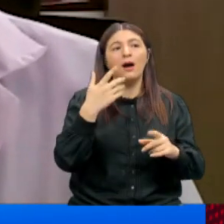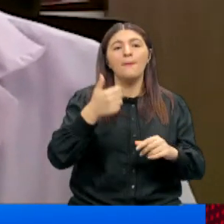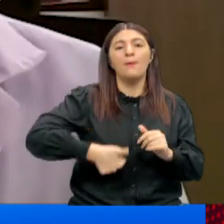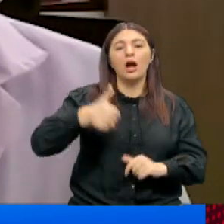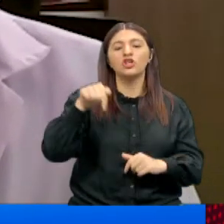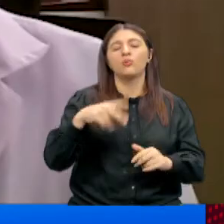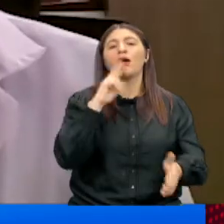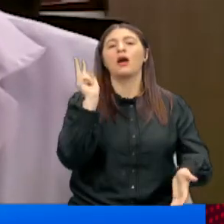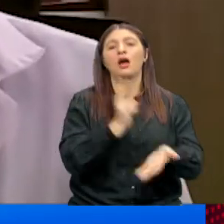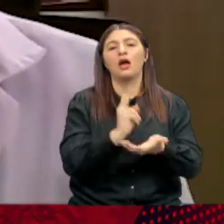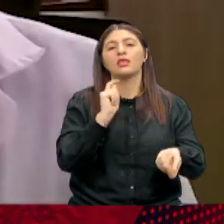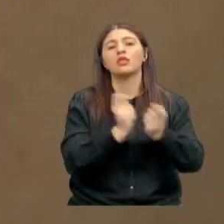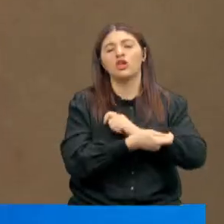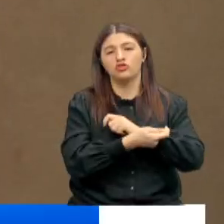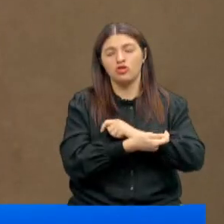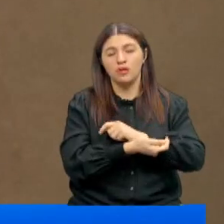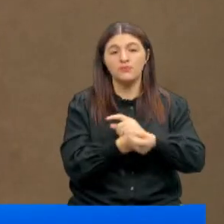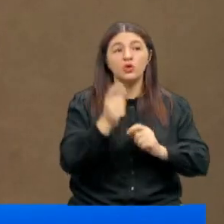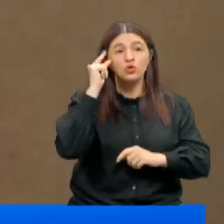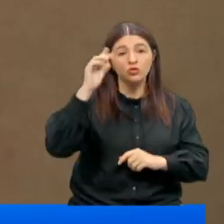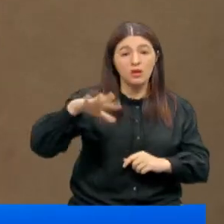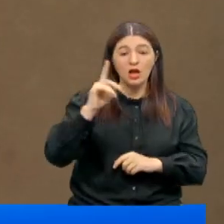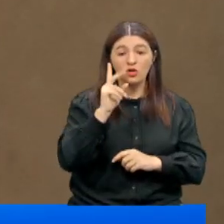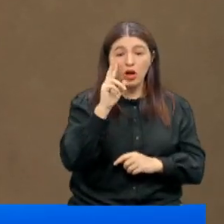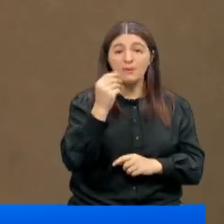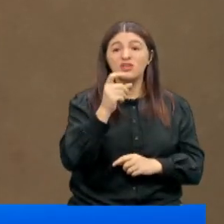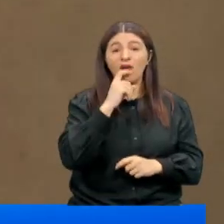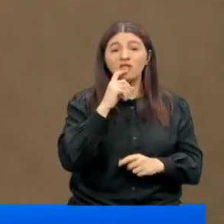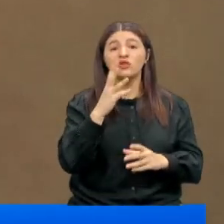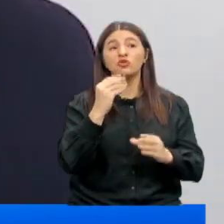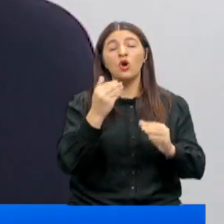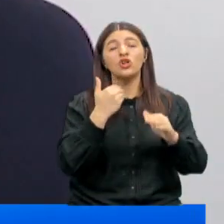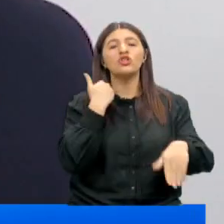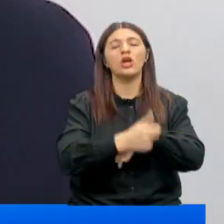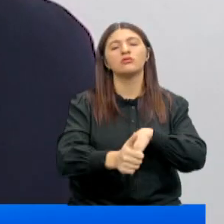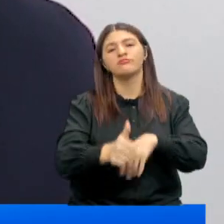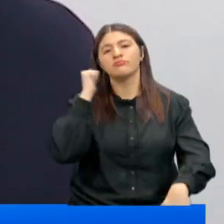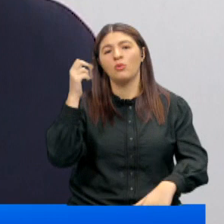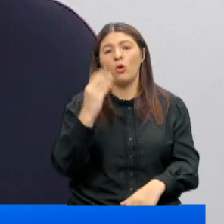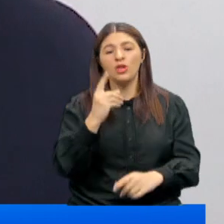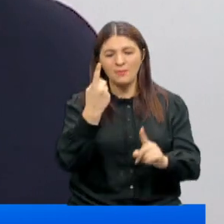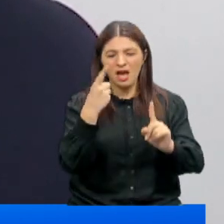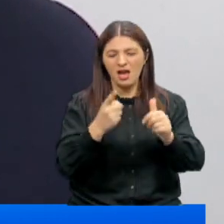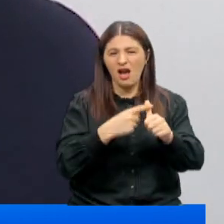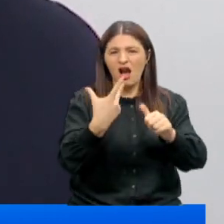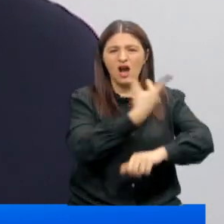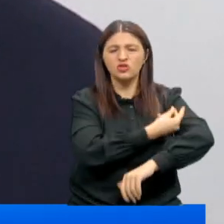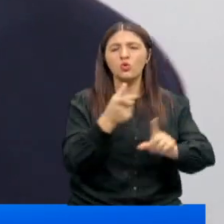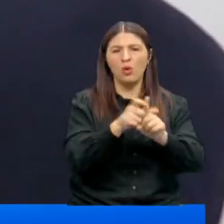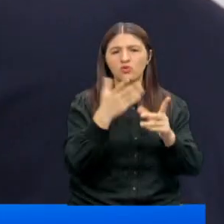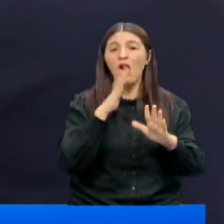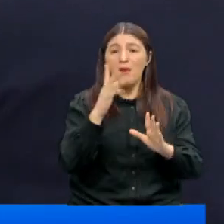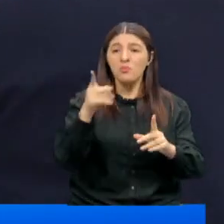şimdi karar alıyor, değiştirmeye karar veriyor. Uzmanlara göre bir yanlıştan daha çok geç döndü Sağlık Bakanlığı. Tek dozun koruyuculuğu yok. Ancak